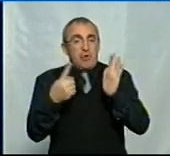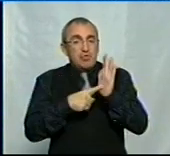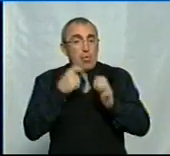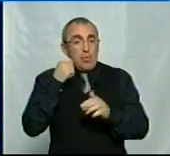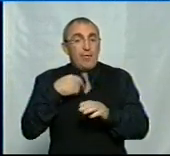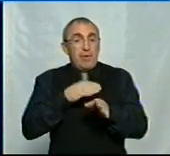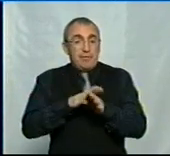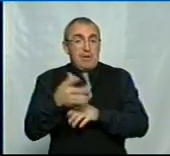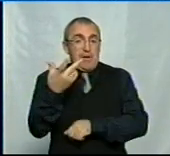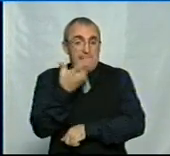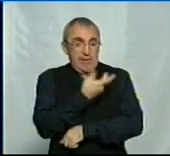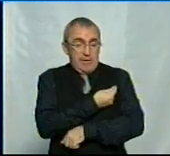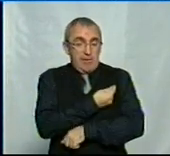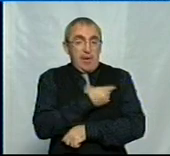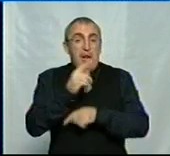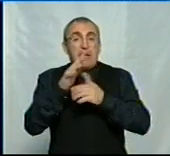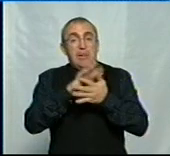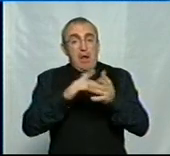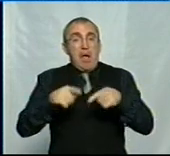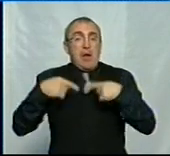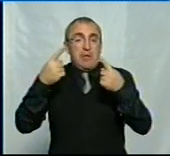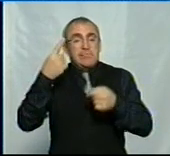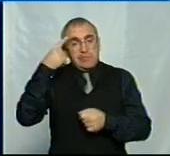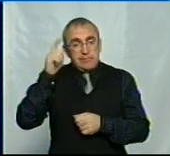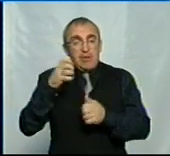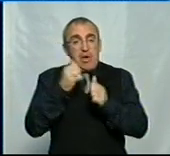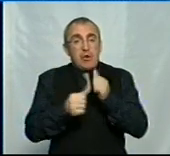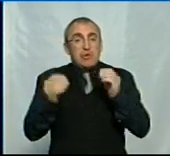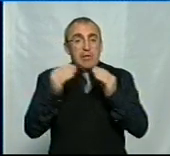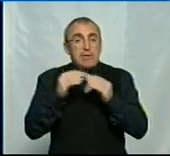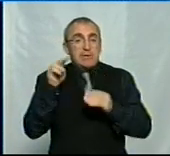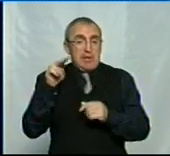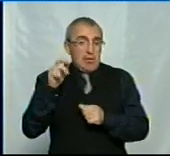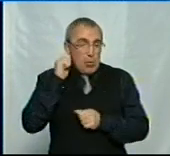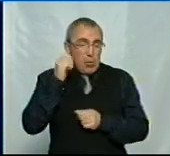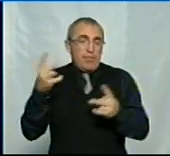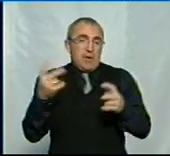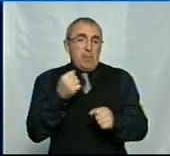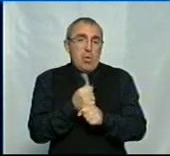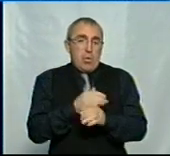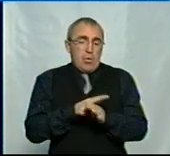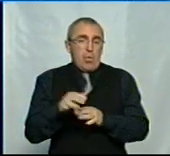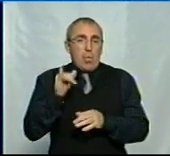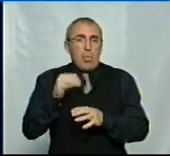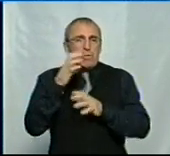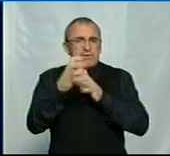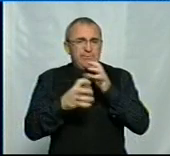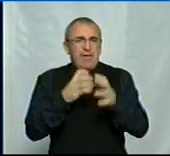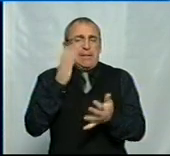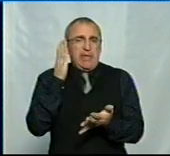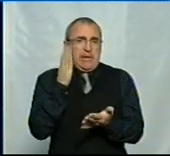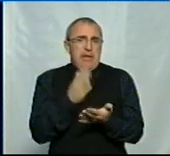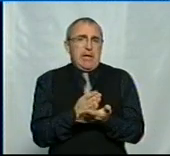зробила ревакцинацію, далі вона вже знає, що кожні 10 років потрібно робити. У світі є